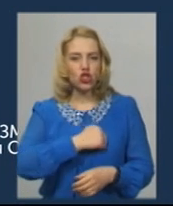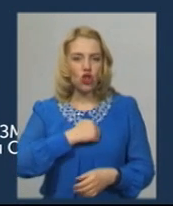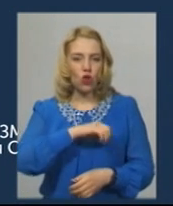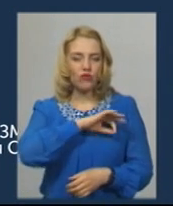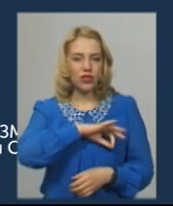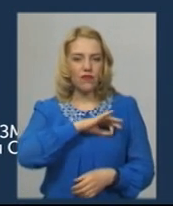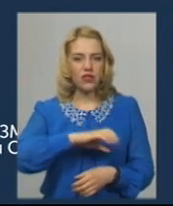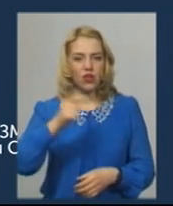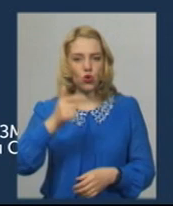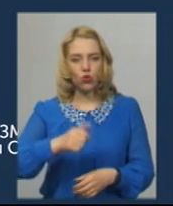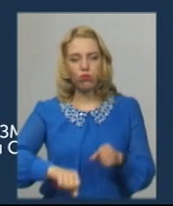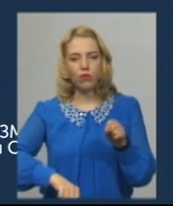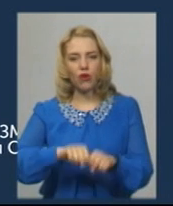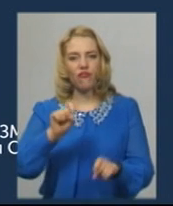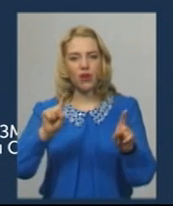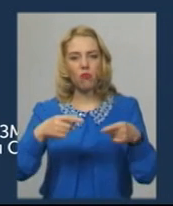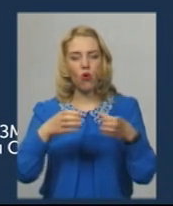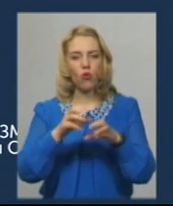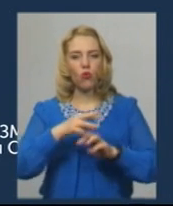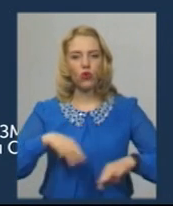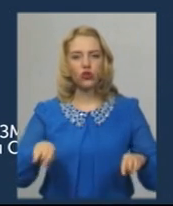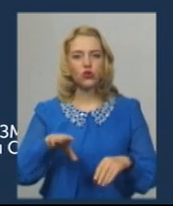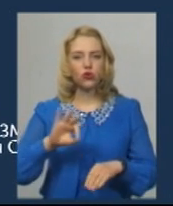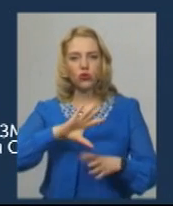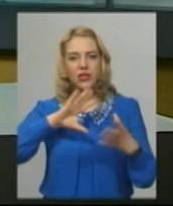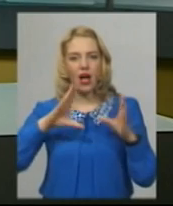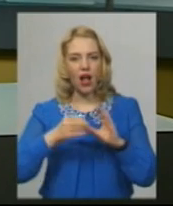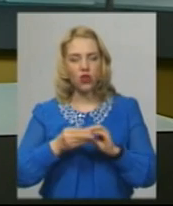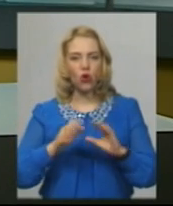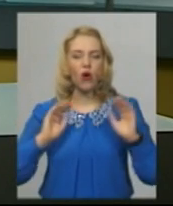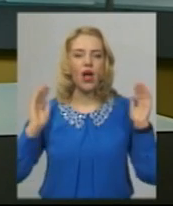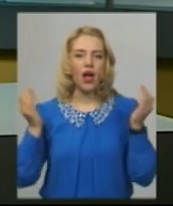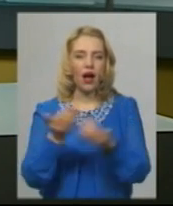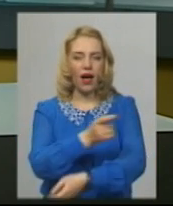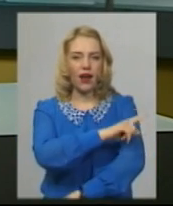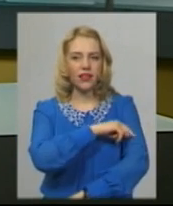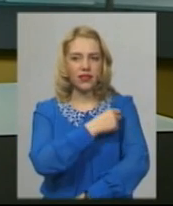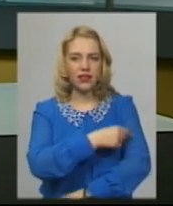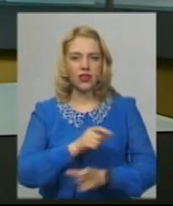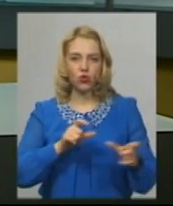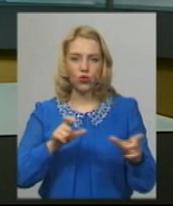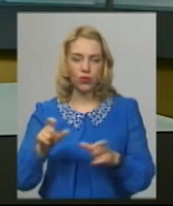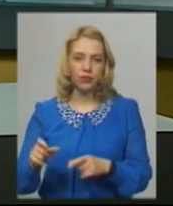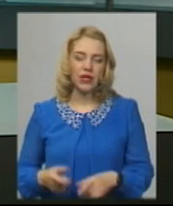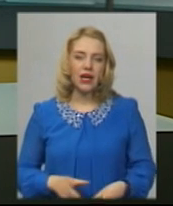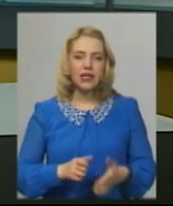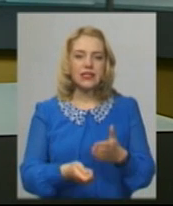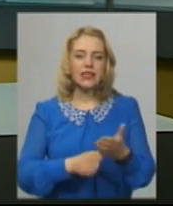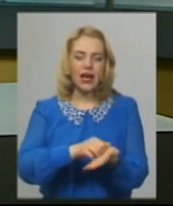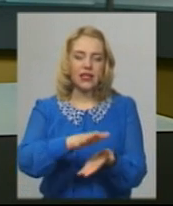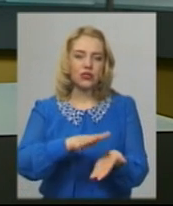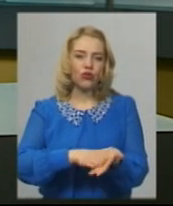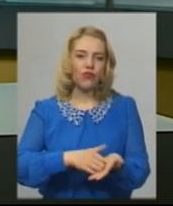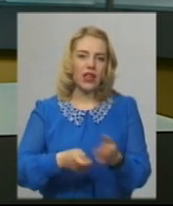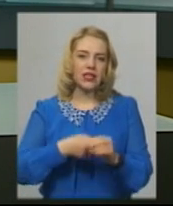порушення вимог уряду щодо загального карантину. Зареєстрували заяву від Нитішинського міського